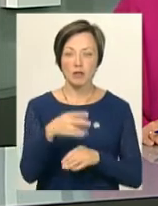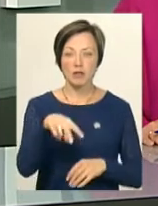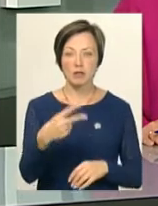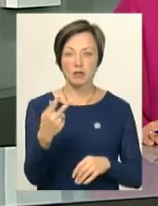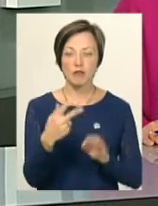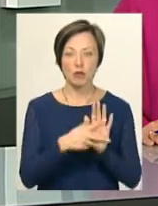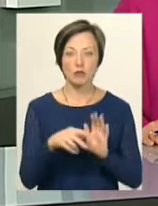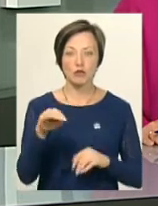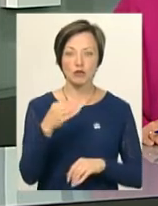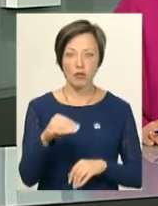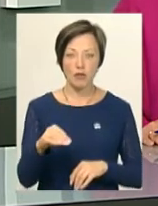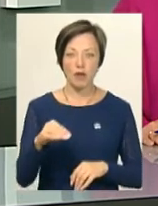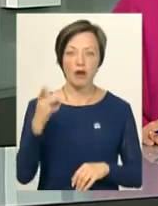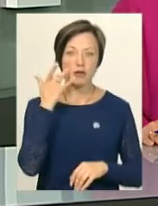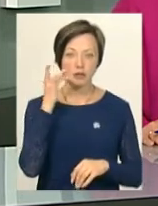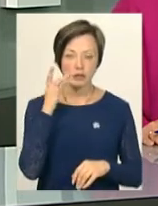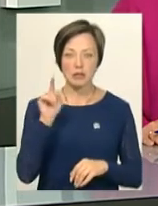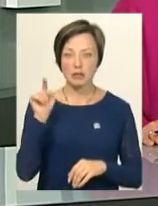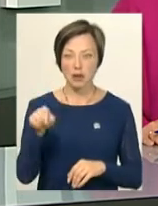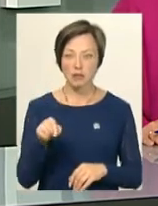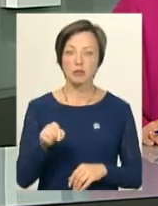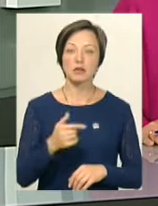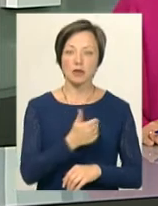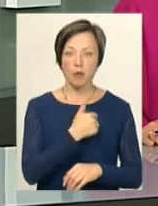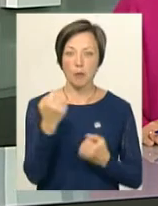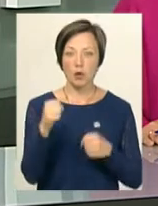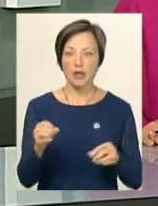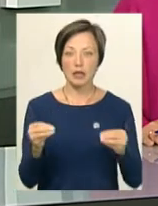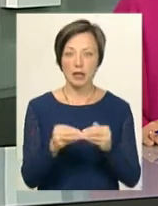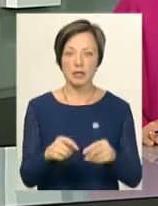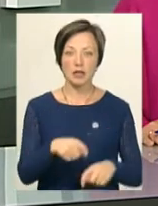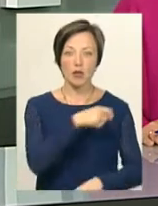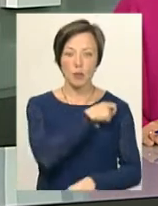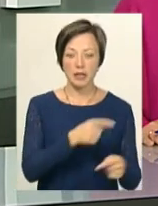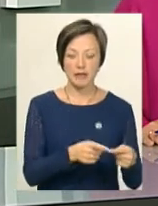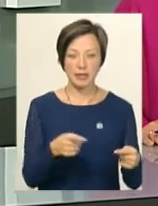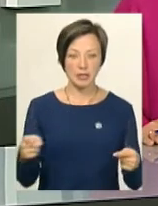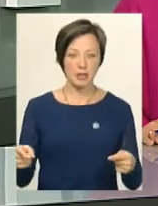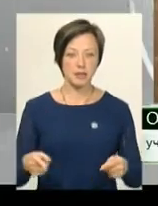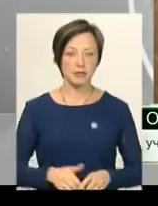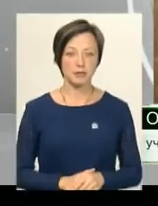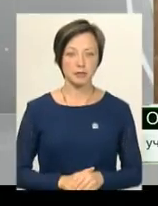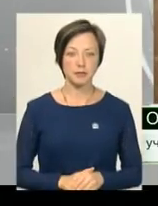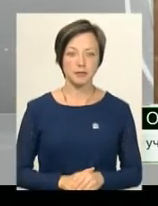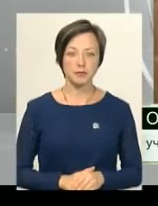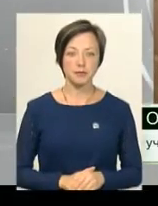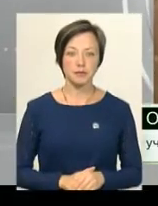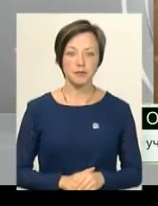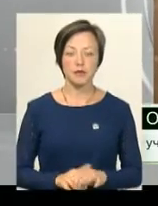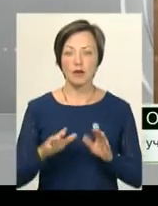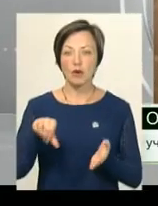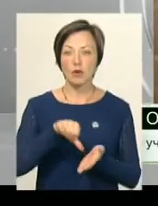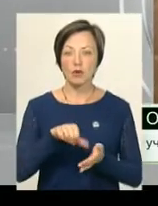28 жовтня у Вашингтоні. Там чоловік збирається подолати 10 кілометрів дистанції. В ньому беруть участь